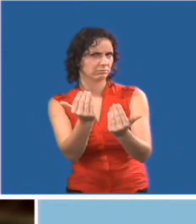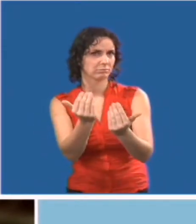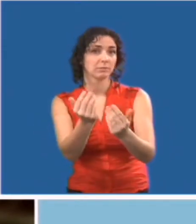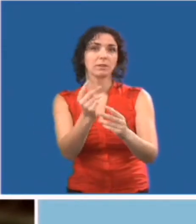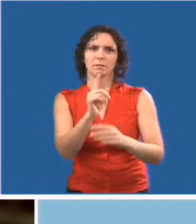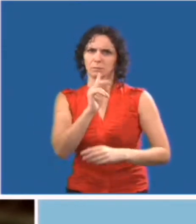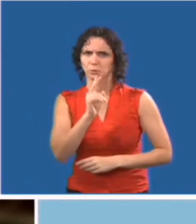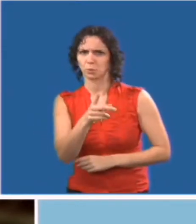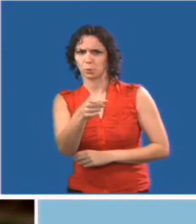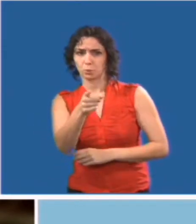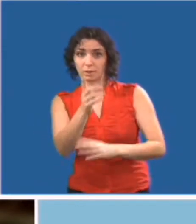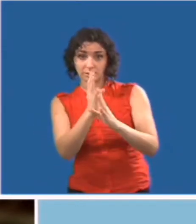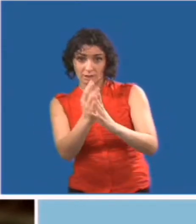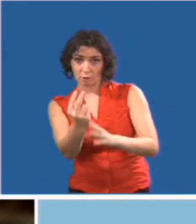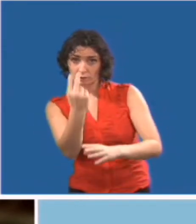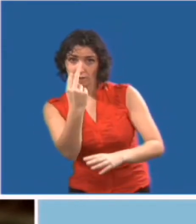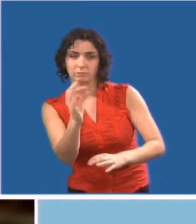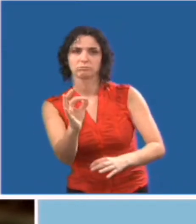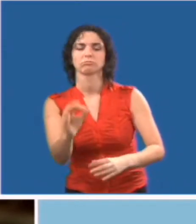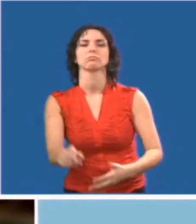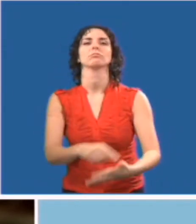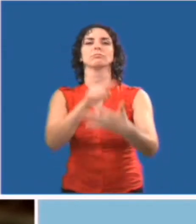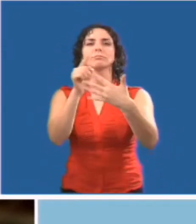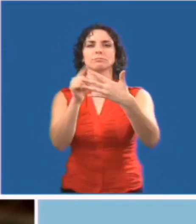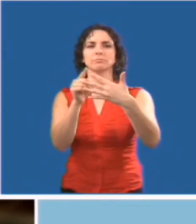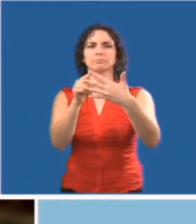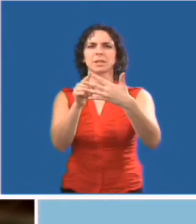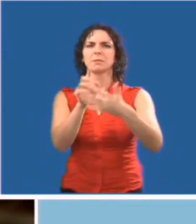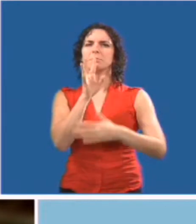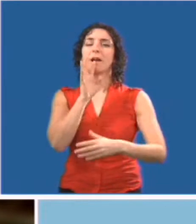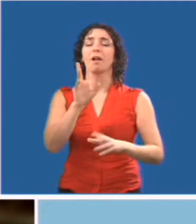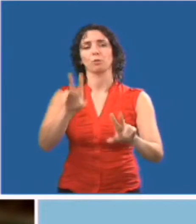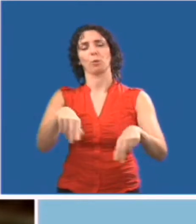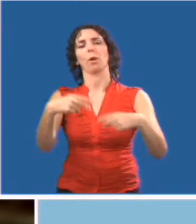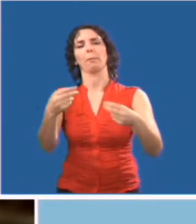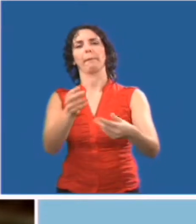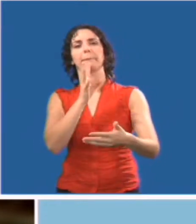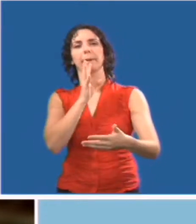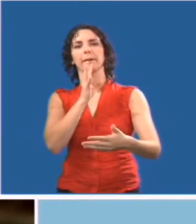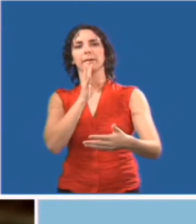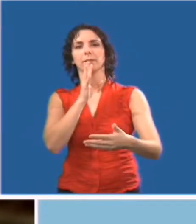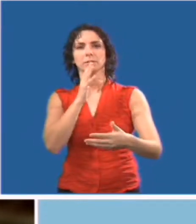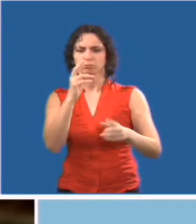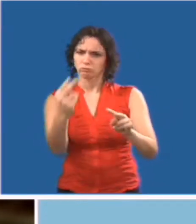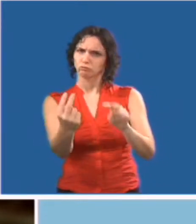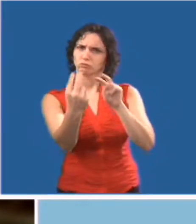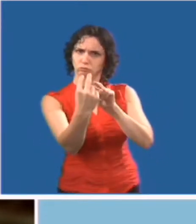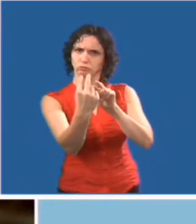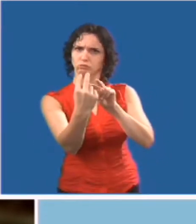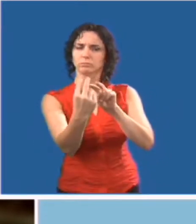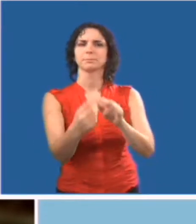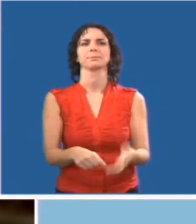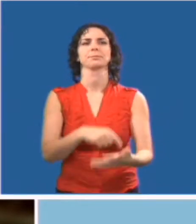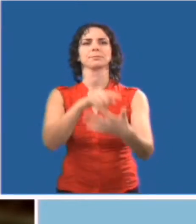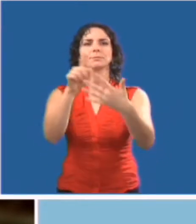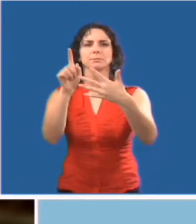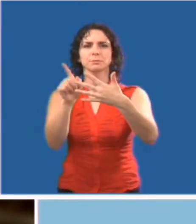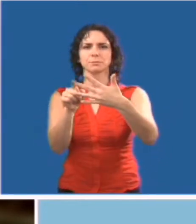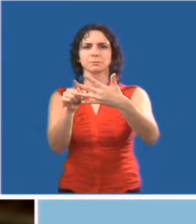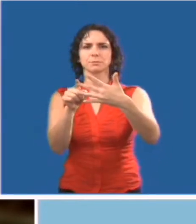Attirez l'attention du client avant de parler. Parlez avec une force normale et en faisant face au client.